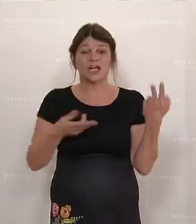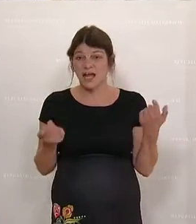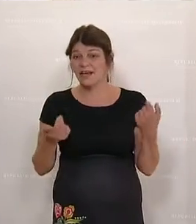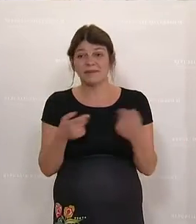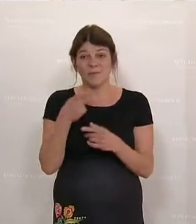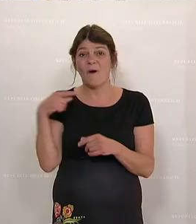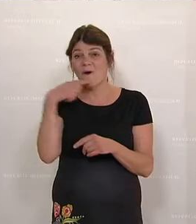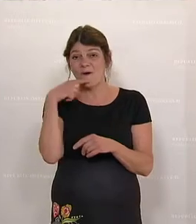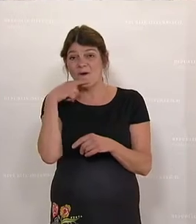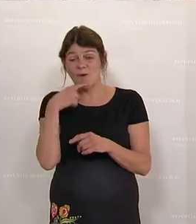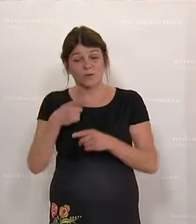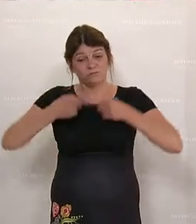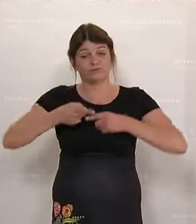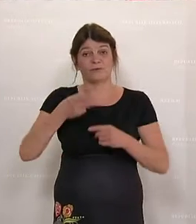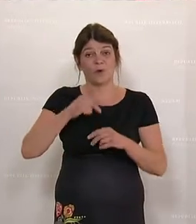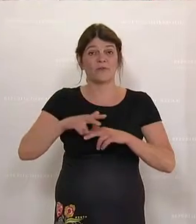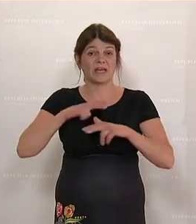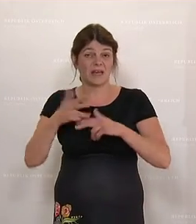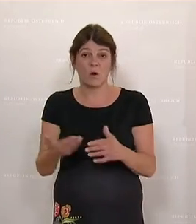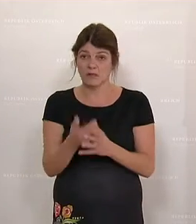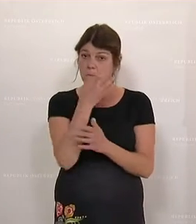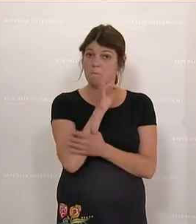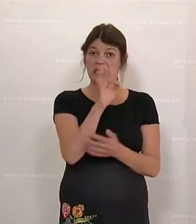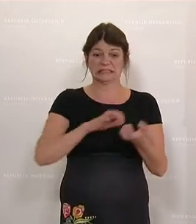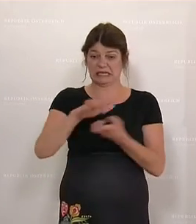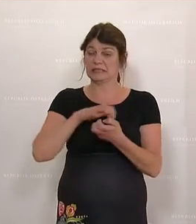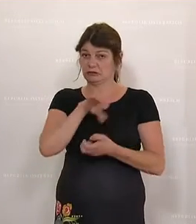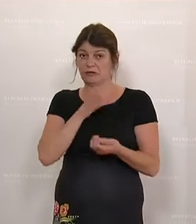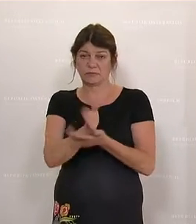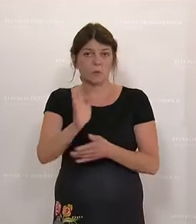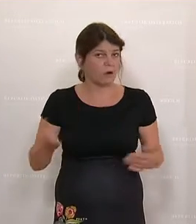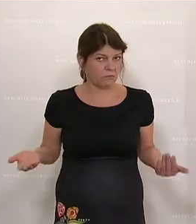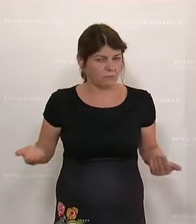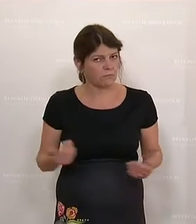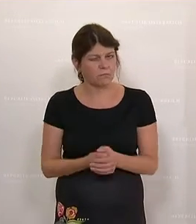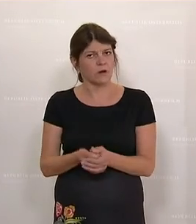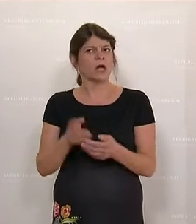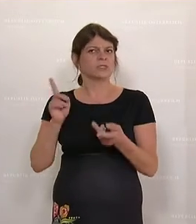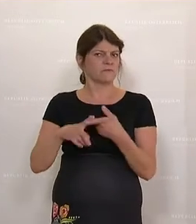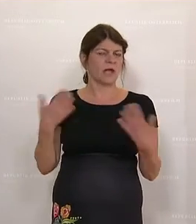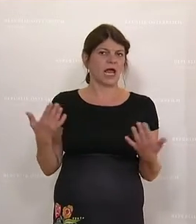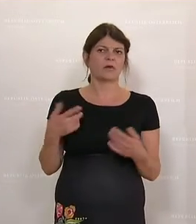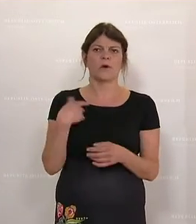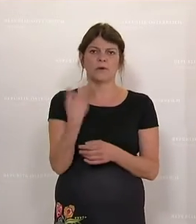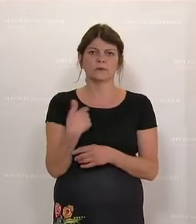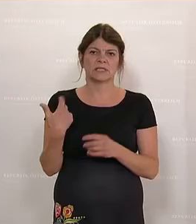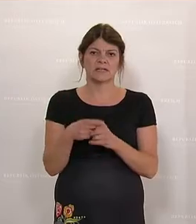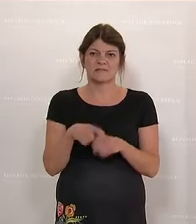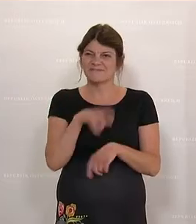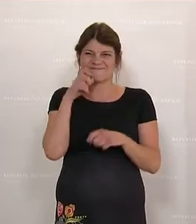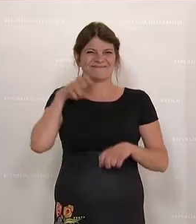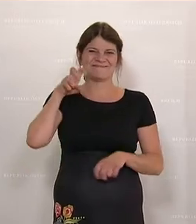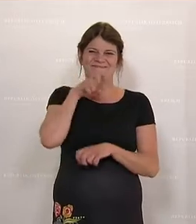roter Führung einer Regierung besser die Krise bewältigen, als wenn es unser zähnefletschender